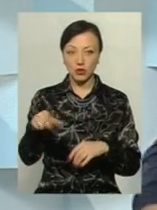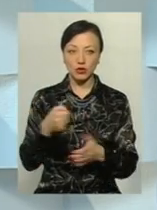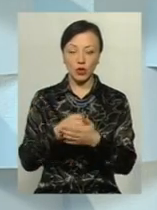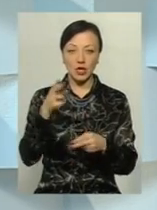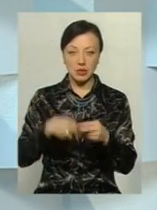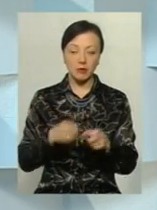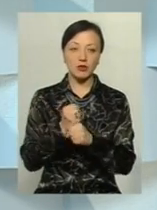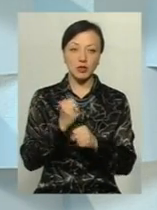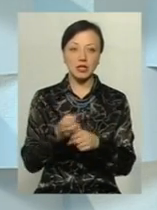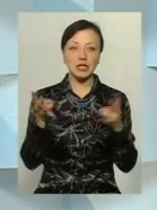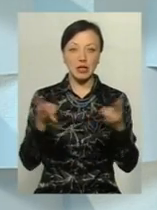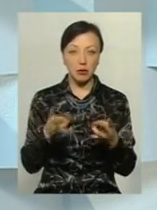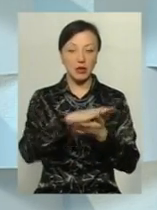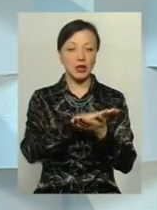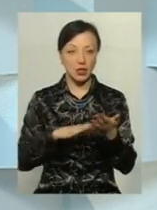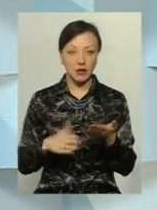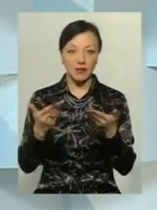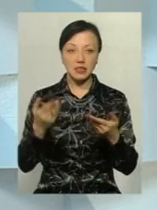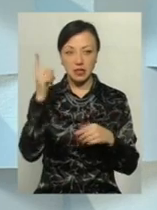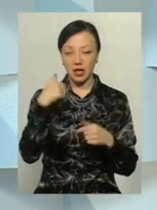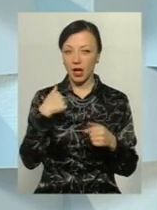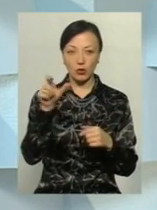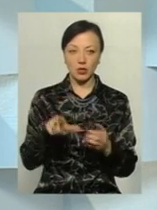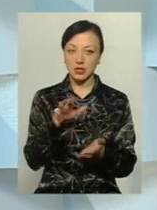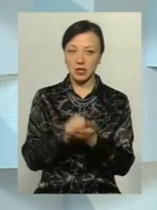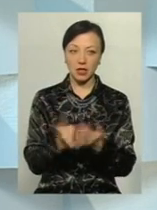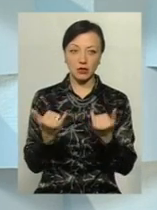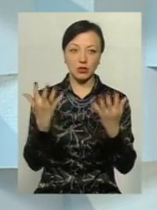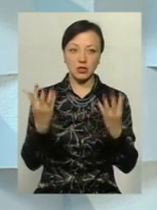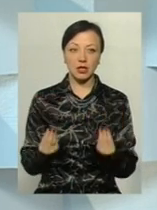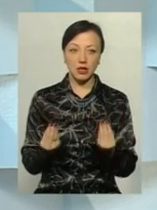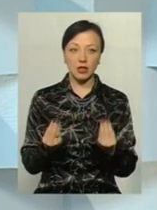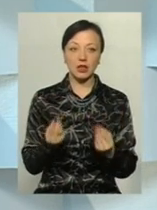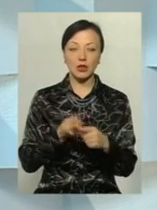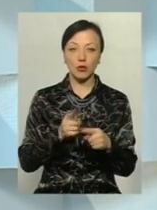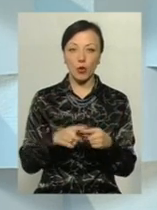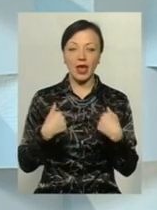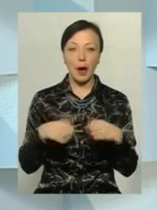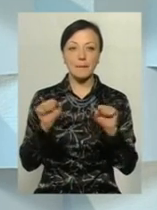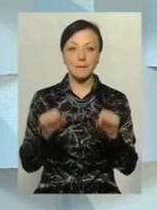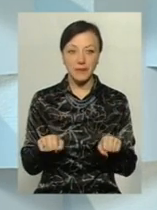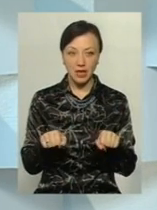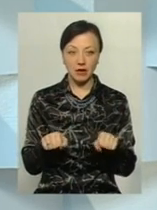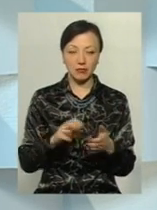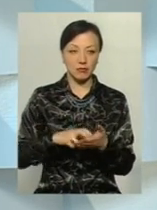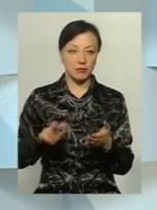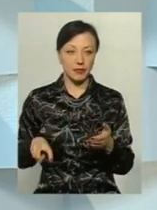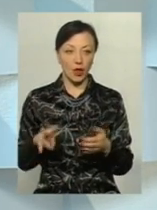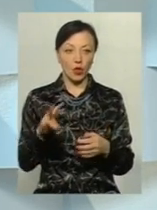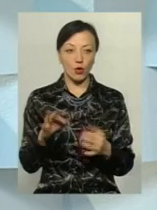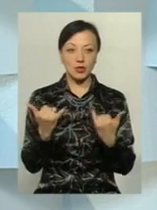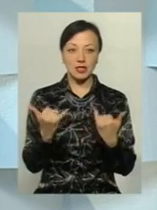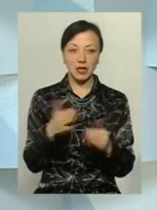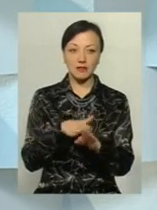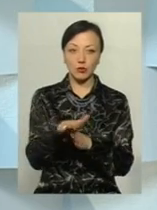кінця і ми працювали, що треба йти далі. Ви знаєте, я людина дуже зайнята на сьогоднішній час, тому я міг би і піти в сторону. Але зараз